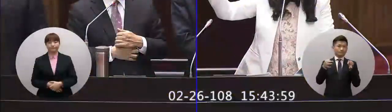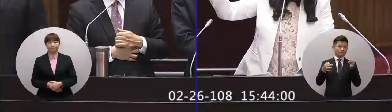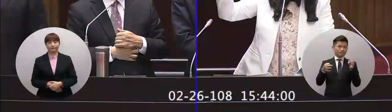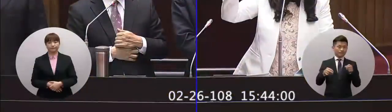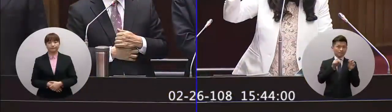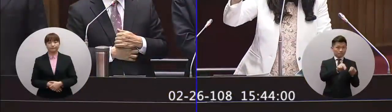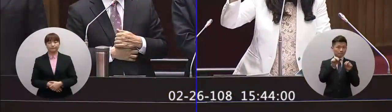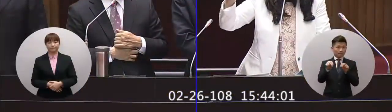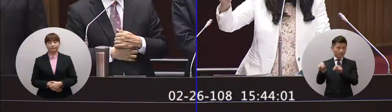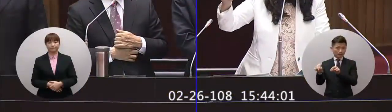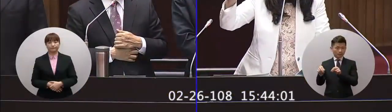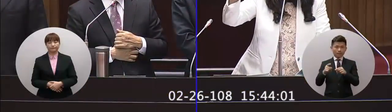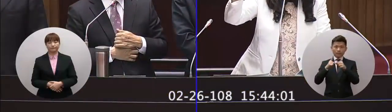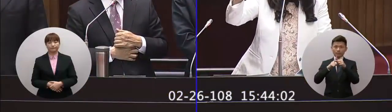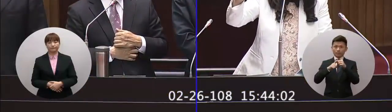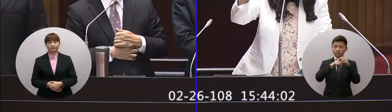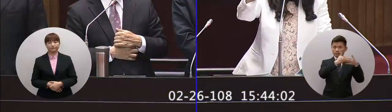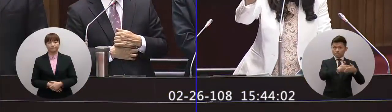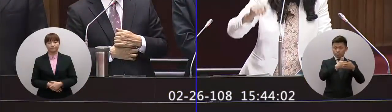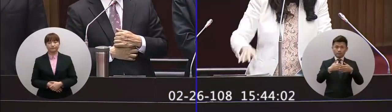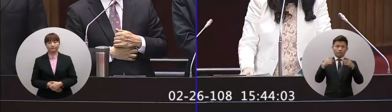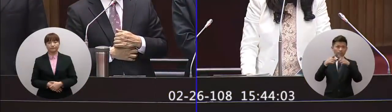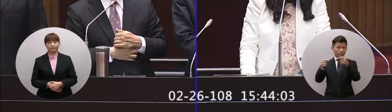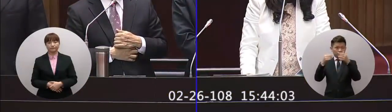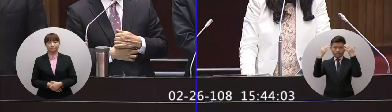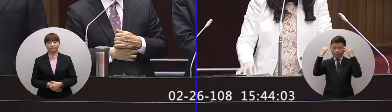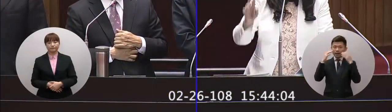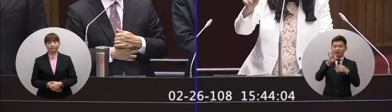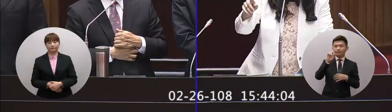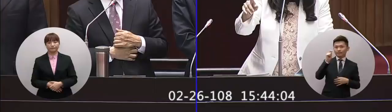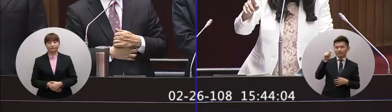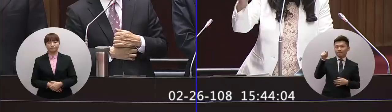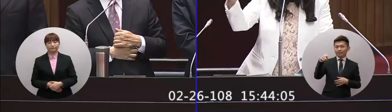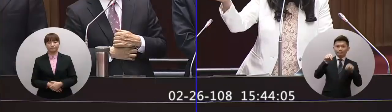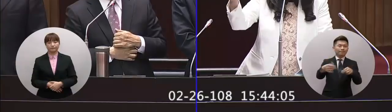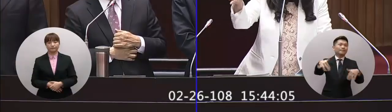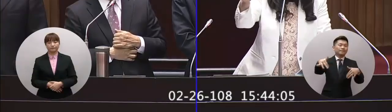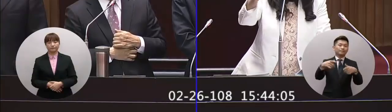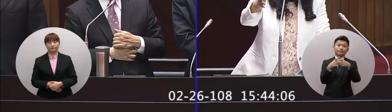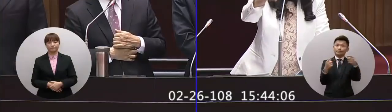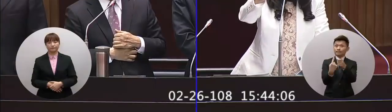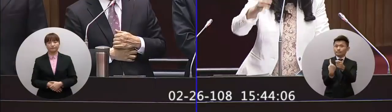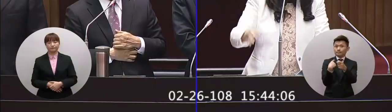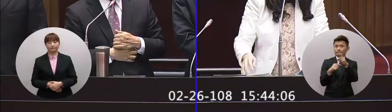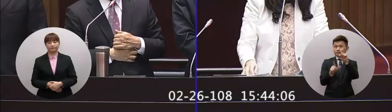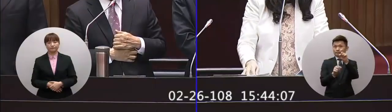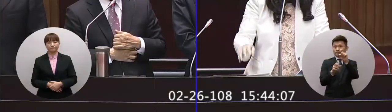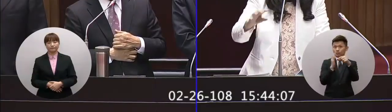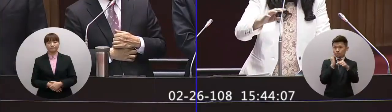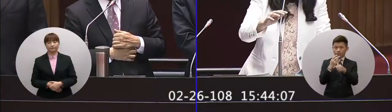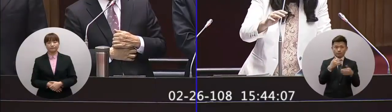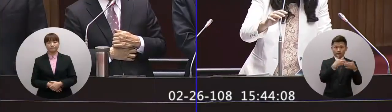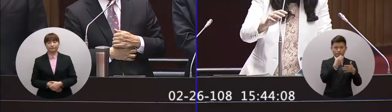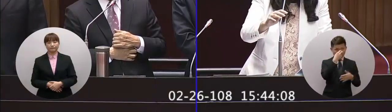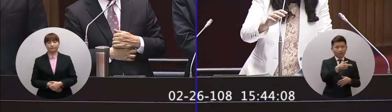的速度中日韓這三個國家雖然還沒有簽訂FTA但是你們都知道日本去年10月中已經去訪中